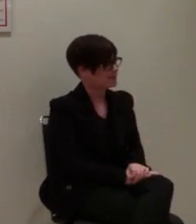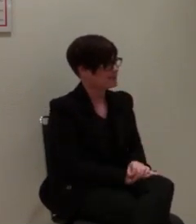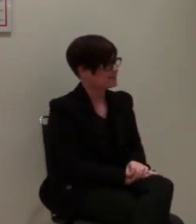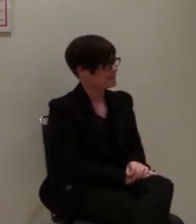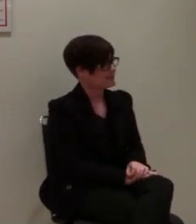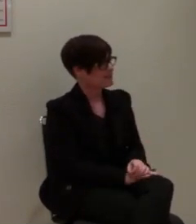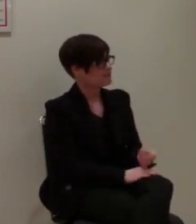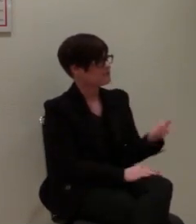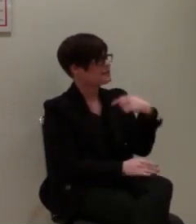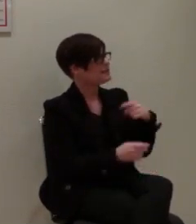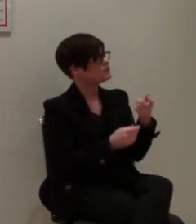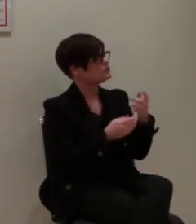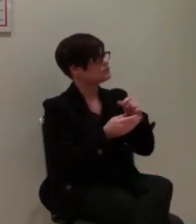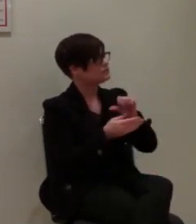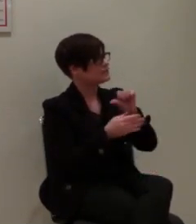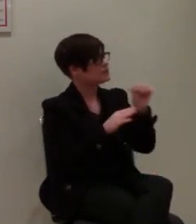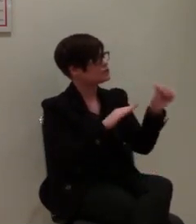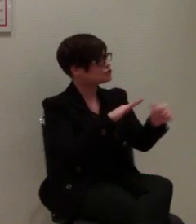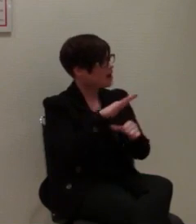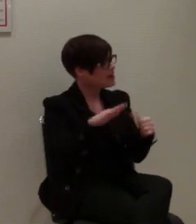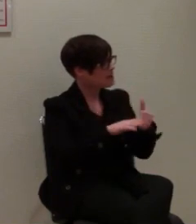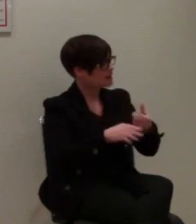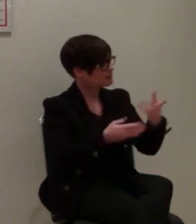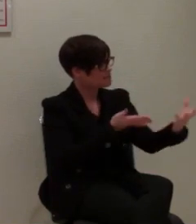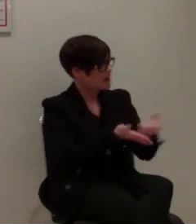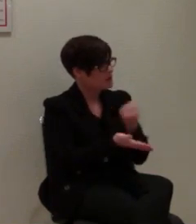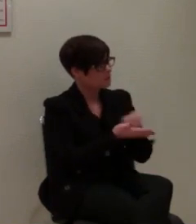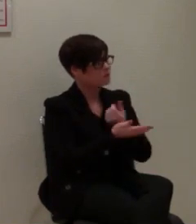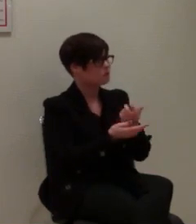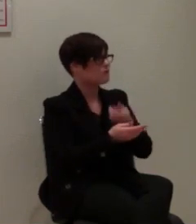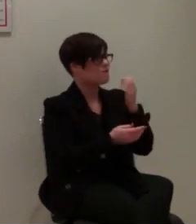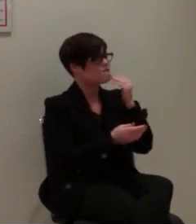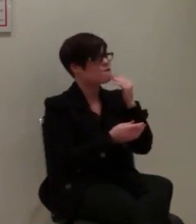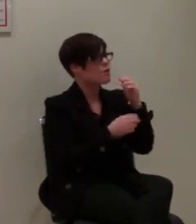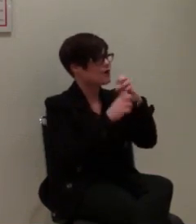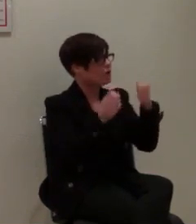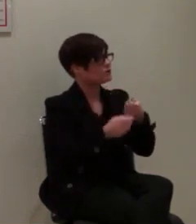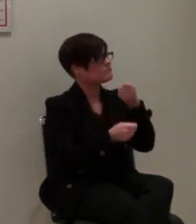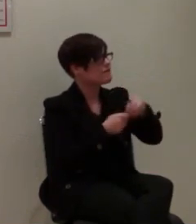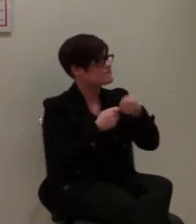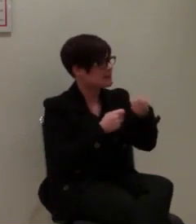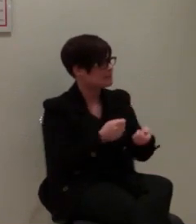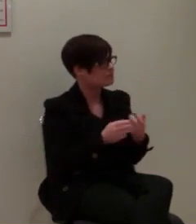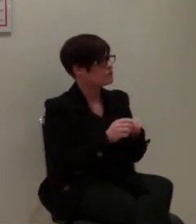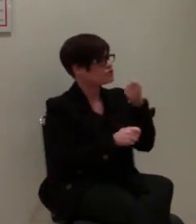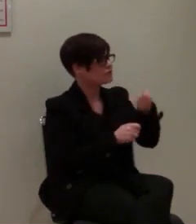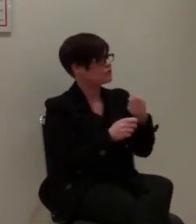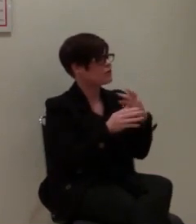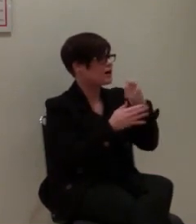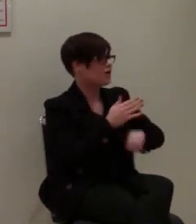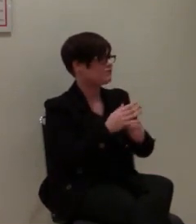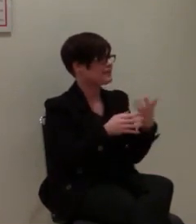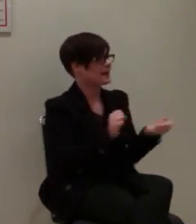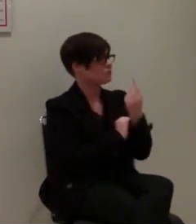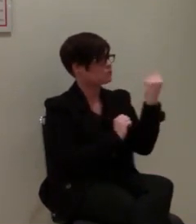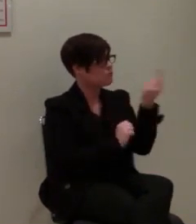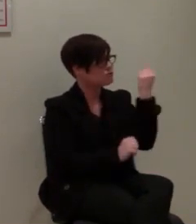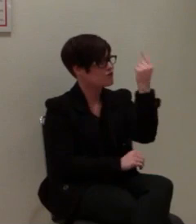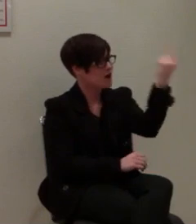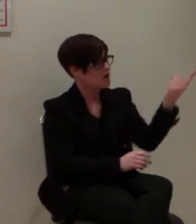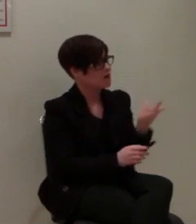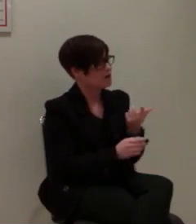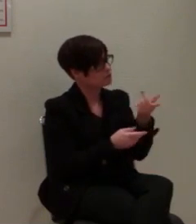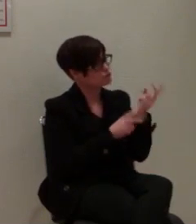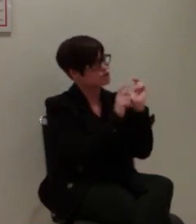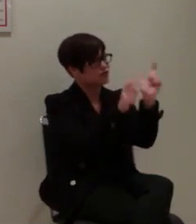Aus den Erlösen der Schallplatte und durch Verpfändung des Wohnhauses der Familie Steiger kauft die Stiftung einen Rettungshubschrauber und übergibt ihn an das